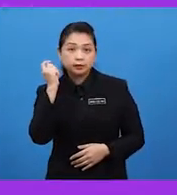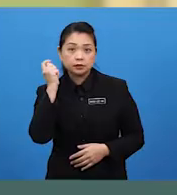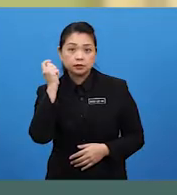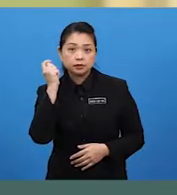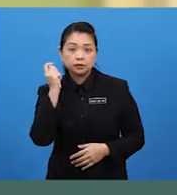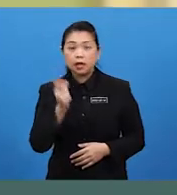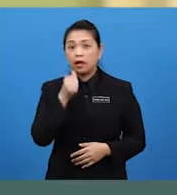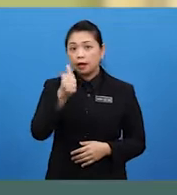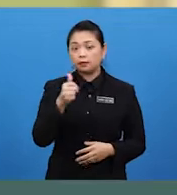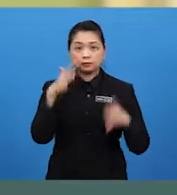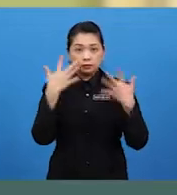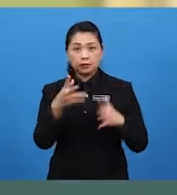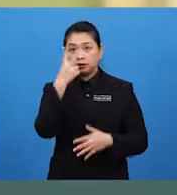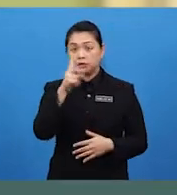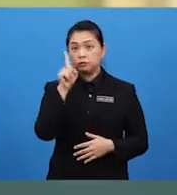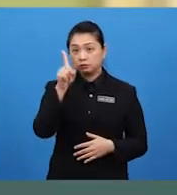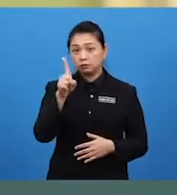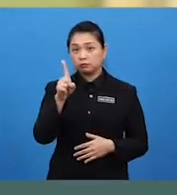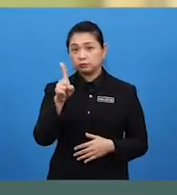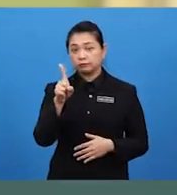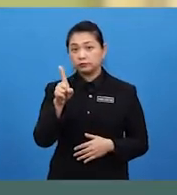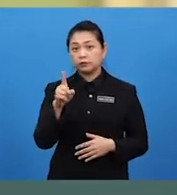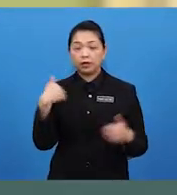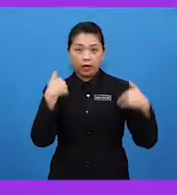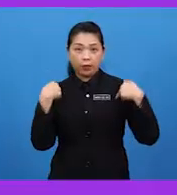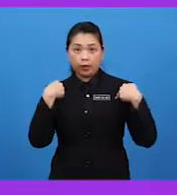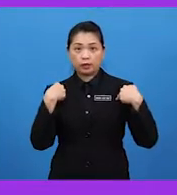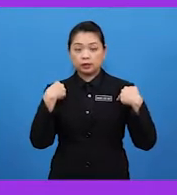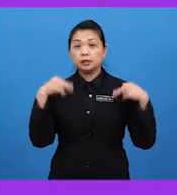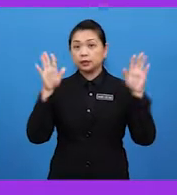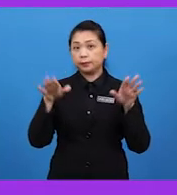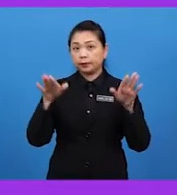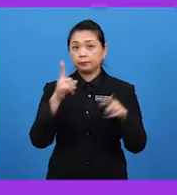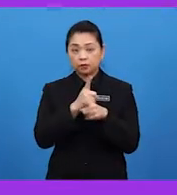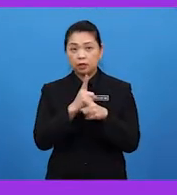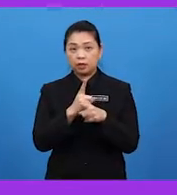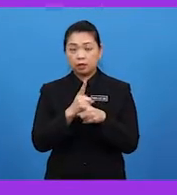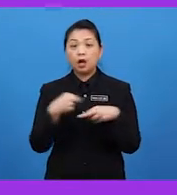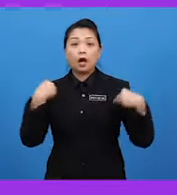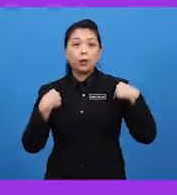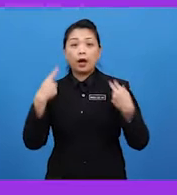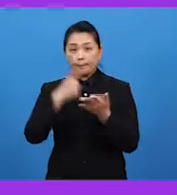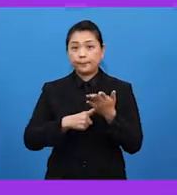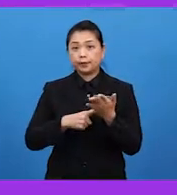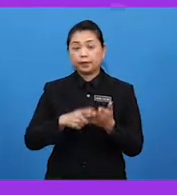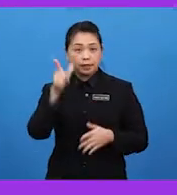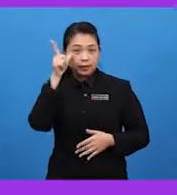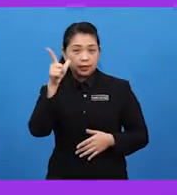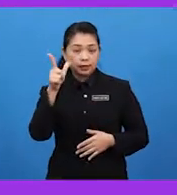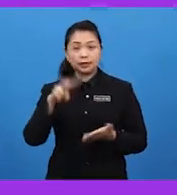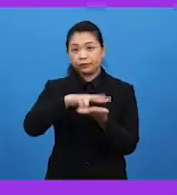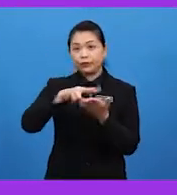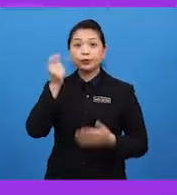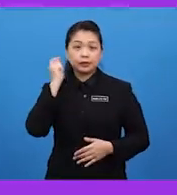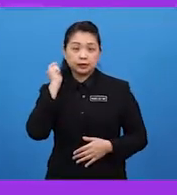Anda telah perhatikan seekor haiwan sedang terbang, bukan? Haiwan apakah yang kelihatan pada video